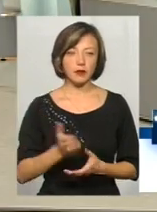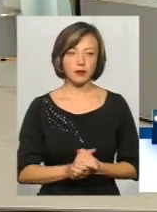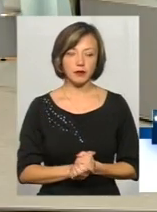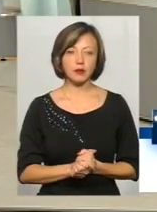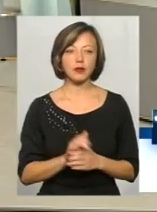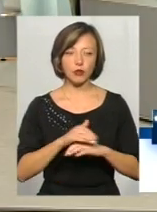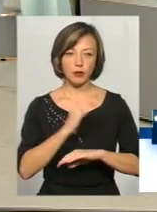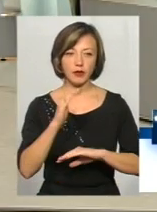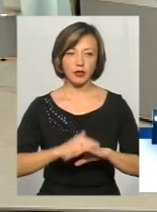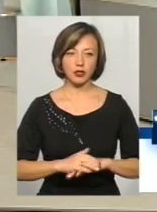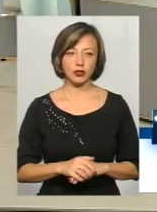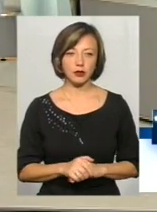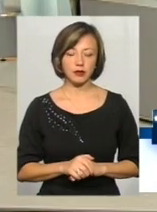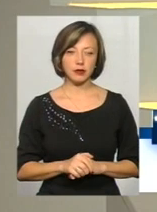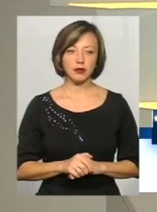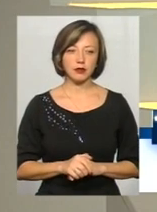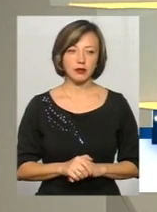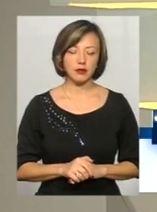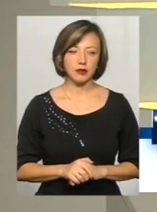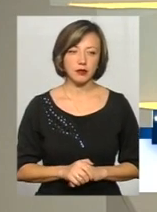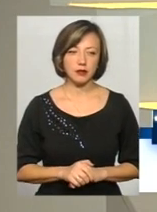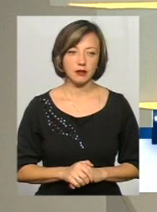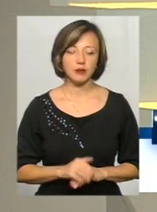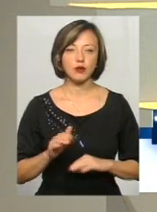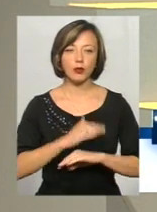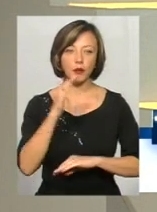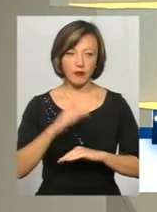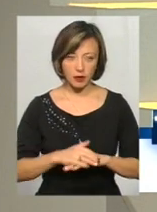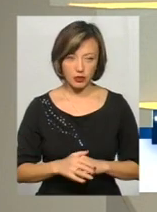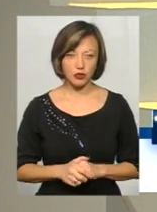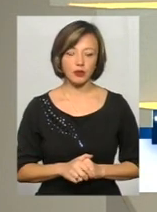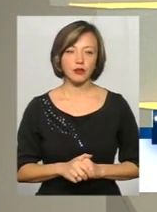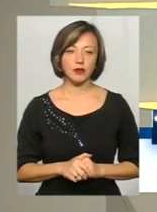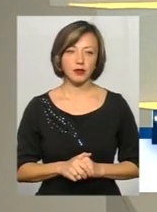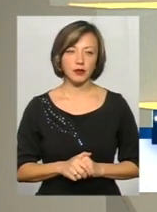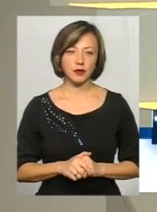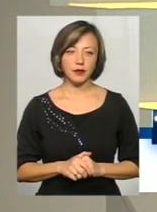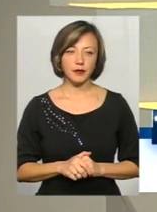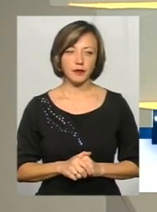Добрий вечір. Говоріть, ми вас чуємо. Добрий вечір. Добрий вечір.